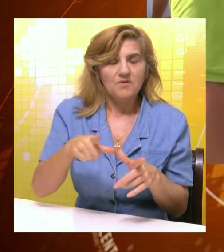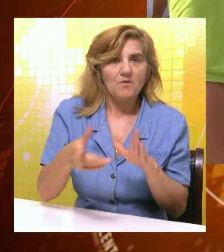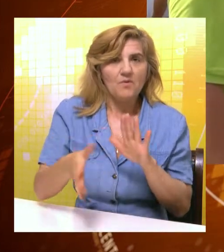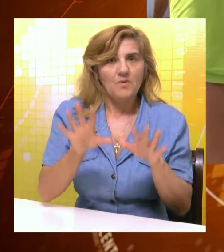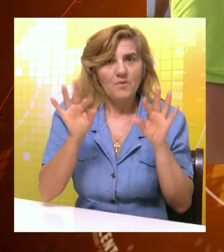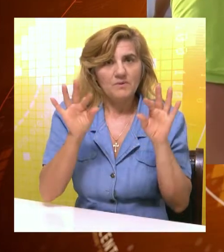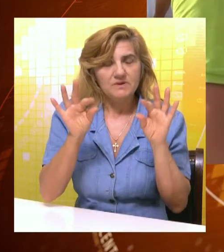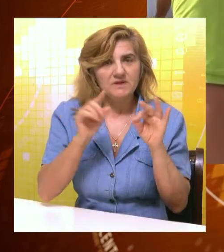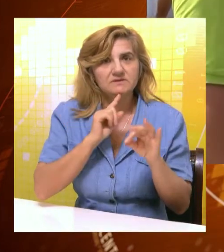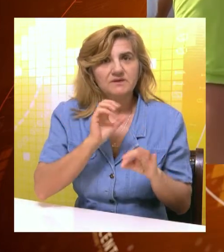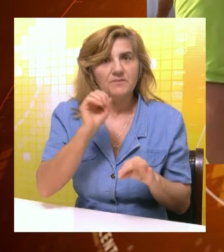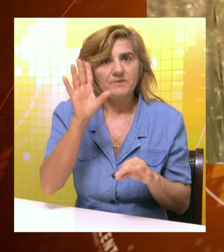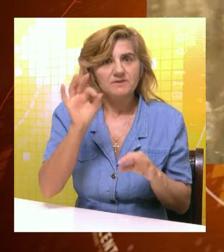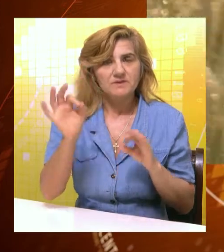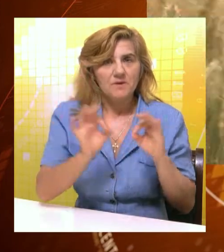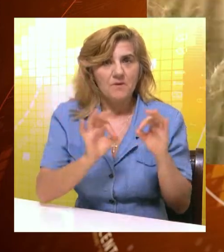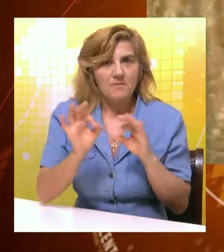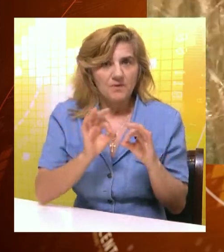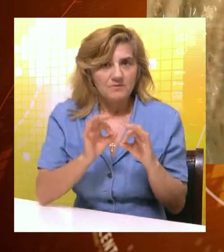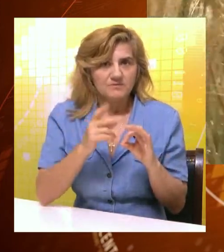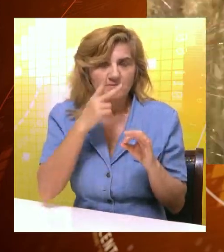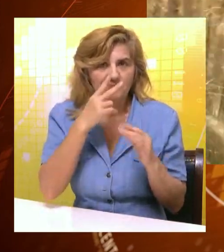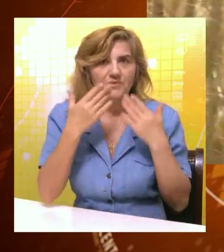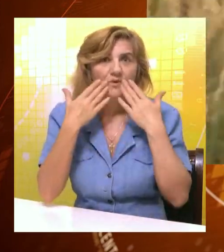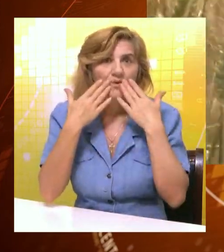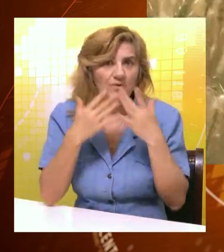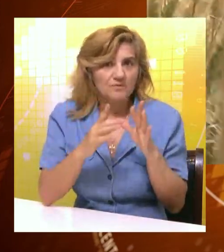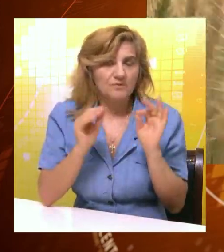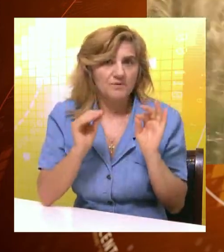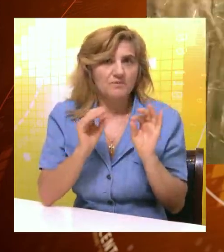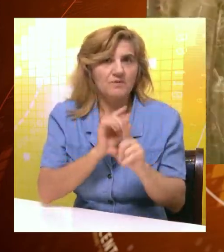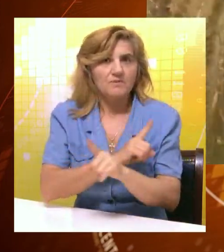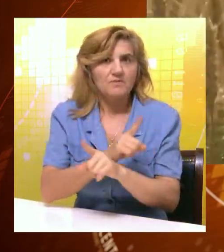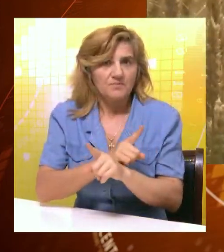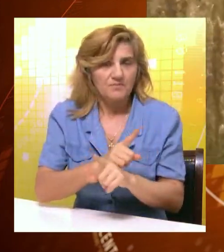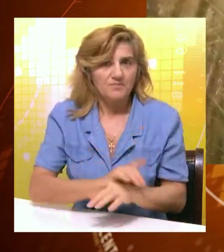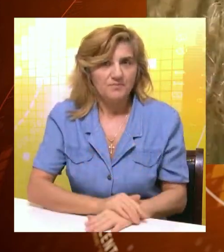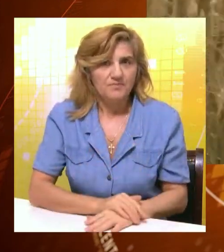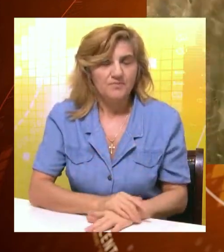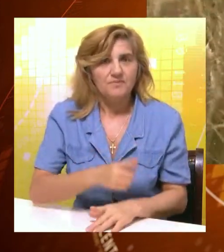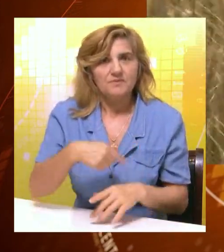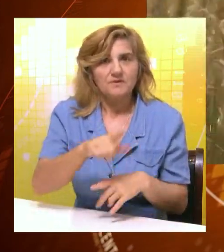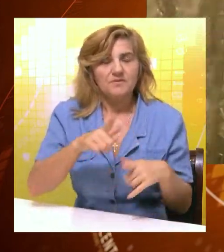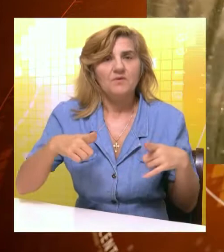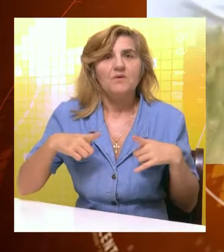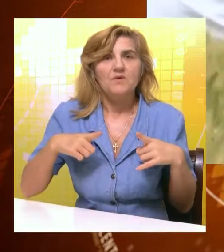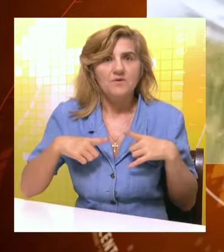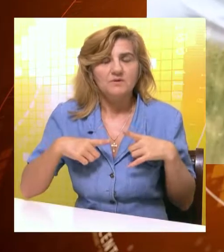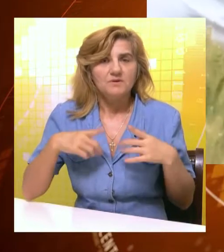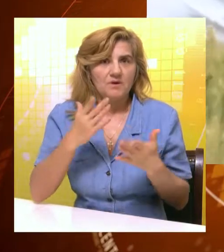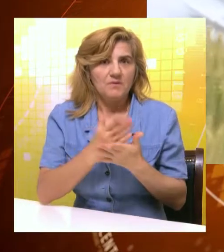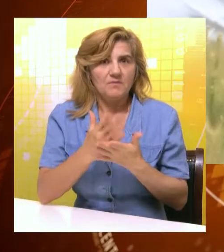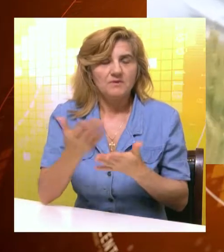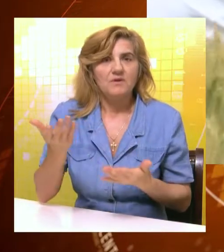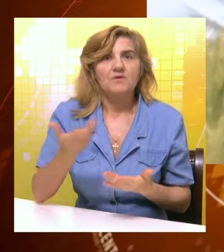10 i 15 procenata pšenice je posejan u optimalnom agroroku. S obzirom na sušnu godinu očekuje se da će se odraziti